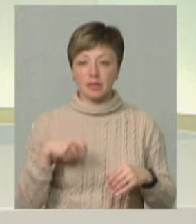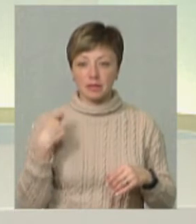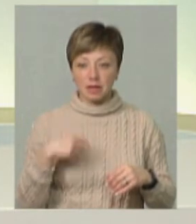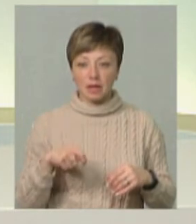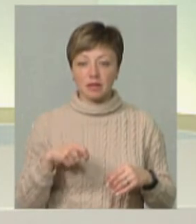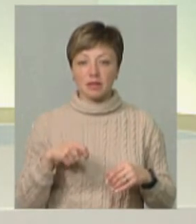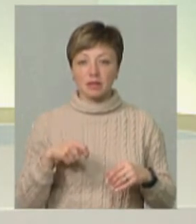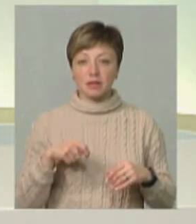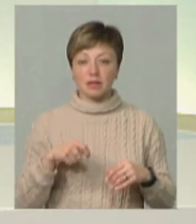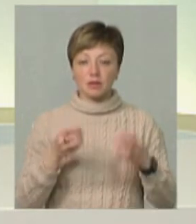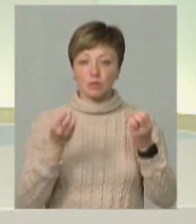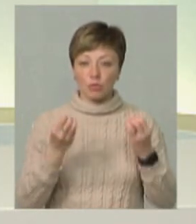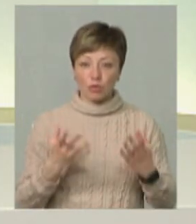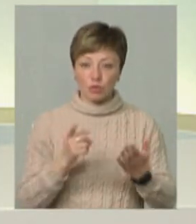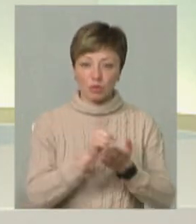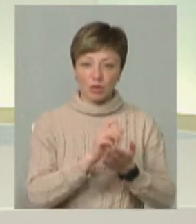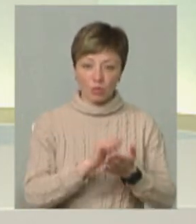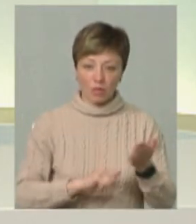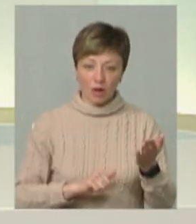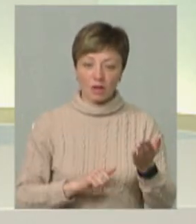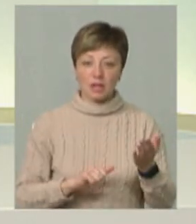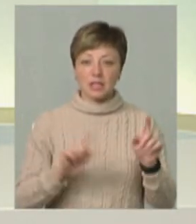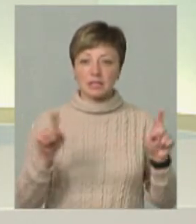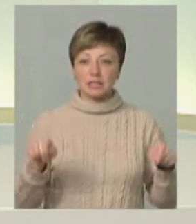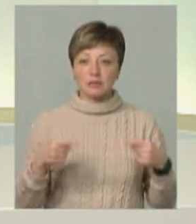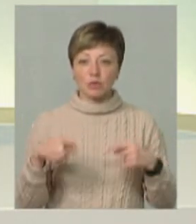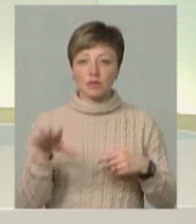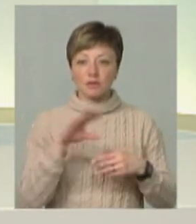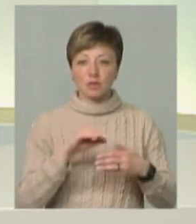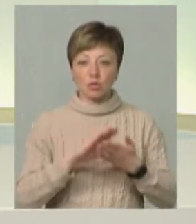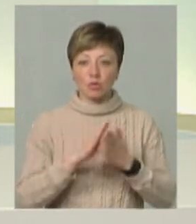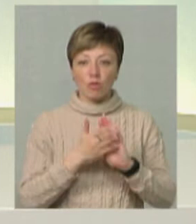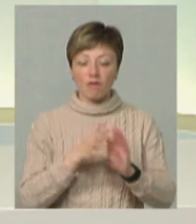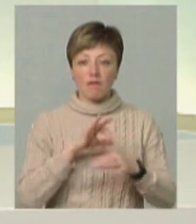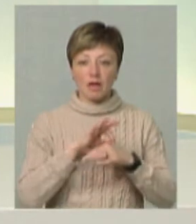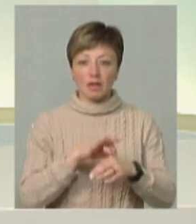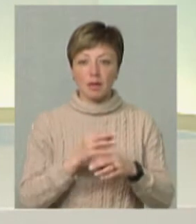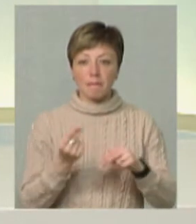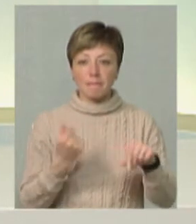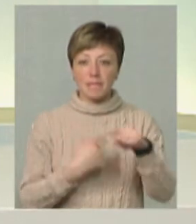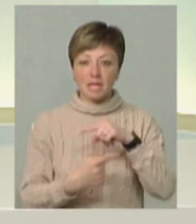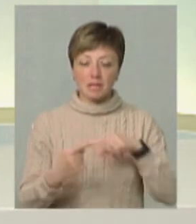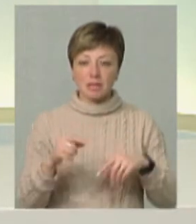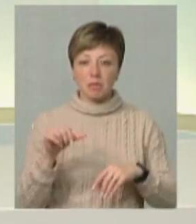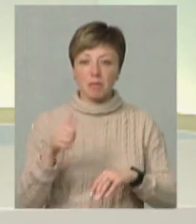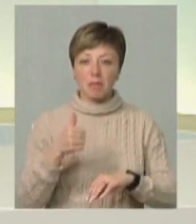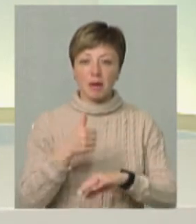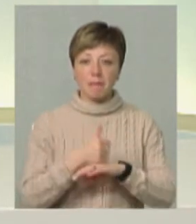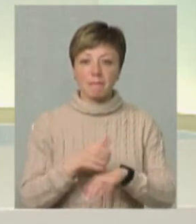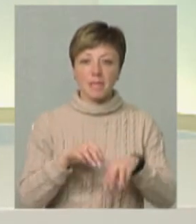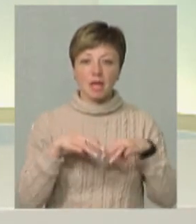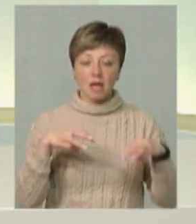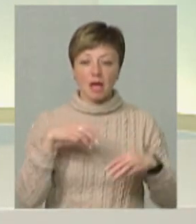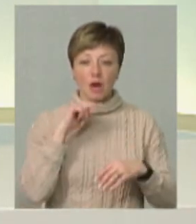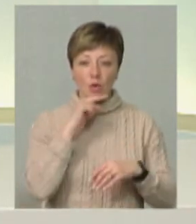спрощує уподаткування, створює всі умови для ведення бізнесу, і приміркає, що економіка має працювати. І